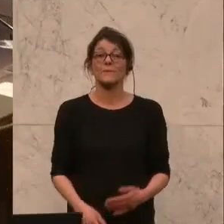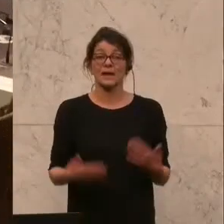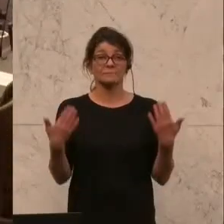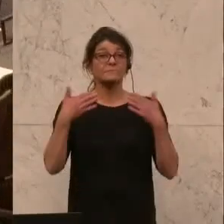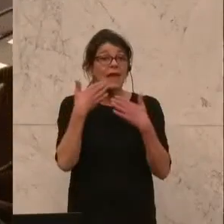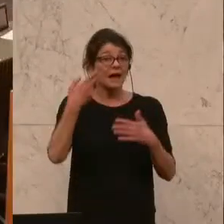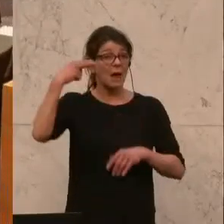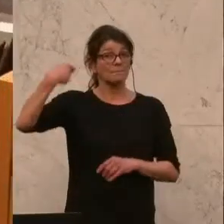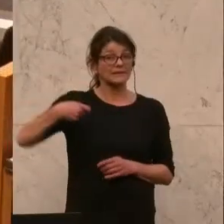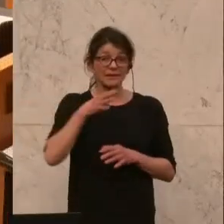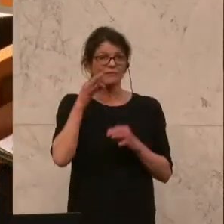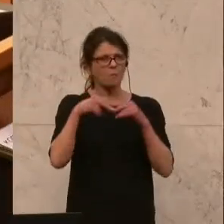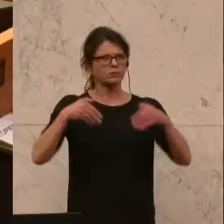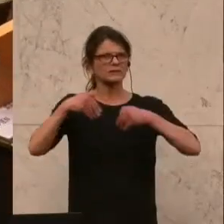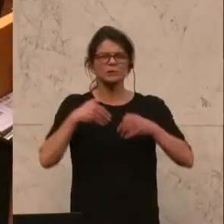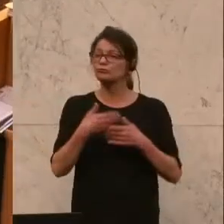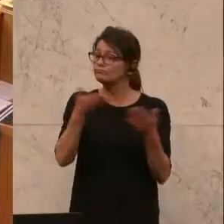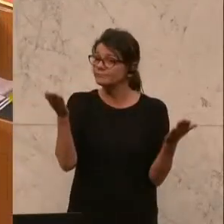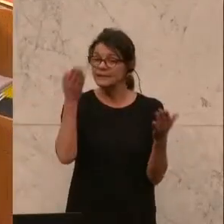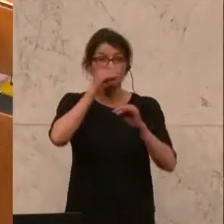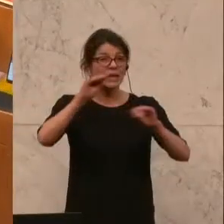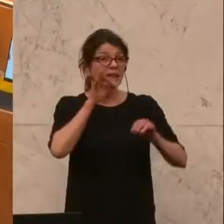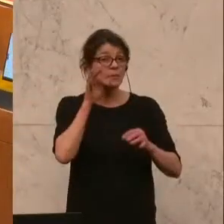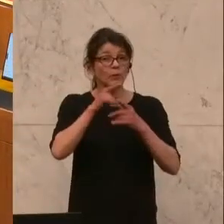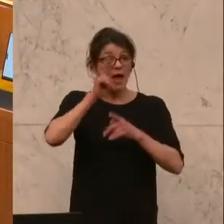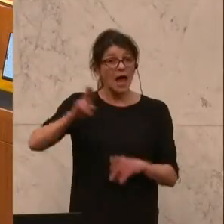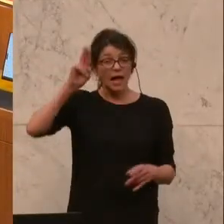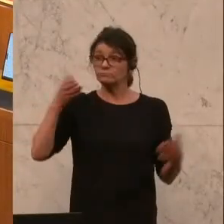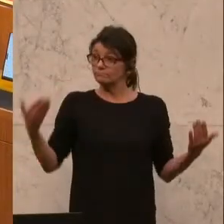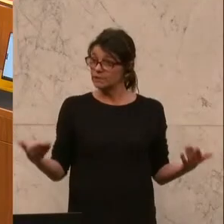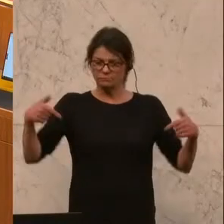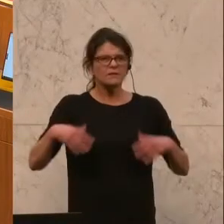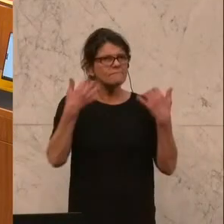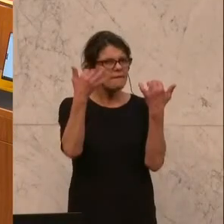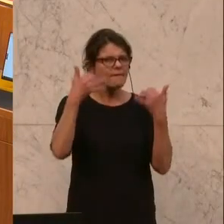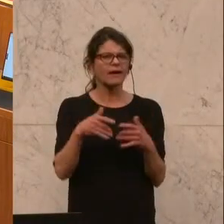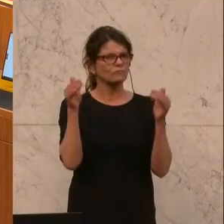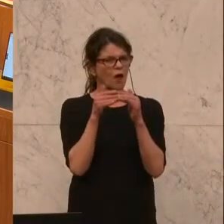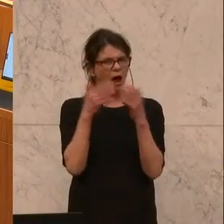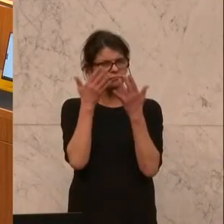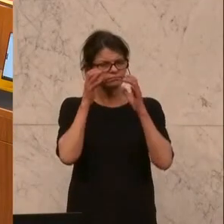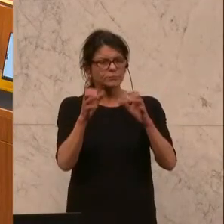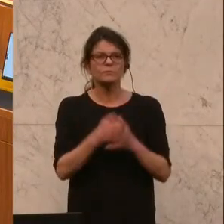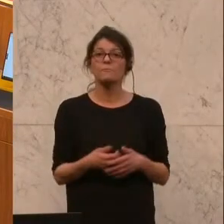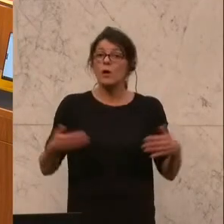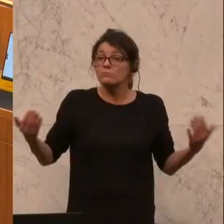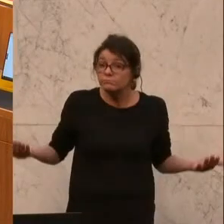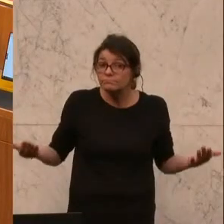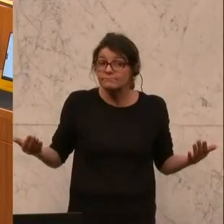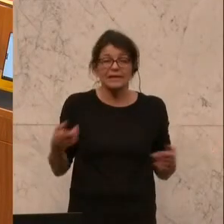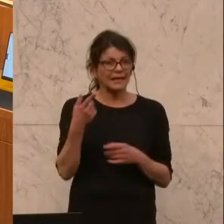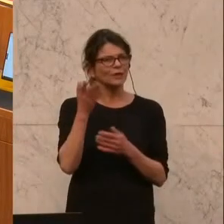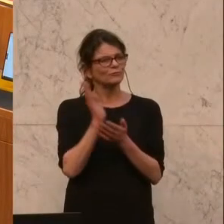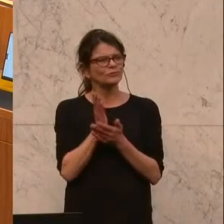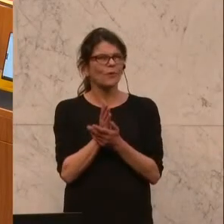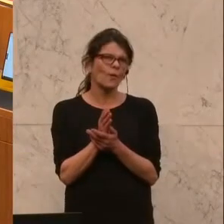Ja, danke Herr Präsident, Frau Bundesminister, sehr geehrte Damen und Herren, hier auf der Galerie zu Hause an den Bildschirmen. Ja, Sie haben jetzt schon ein